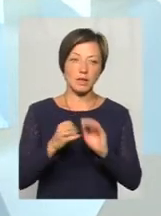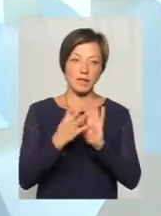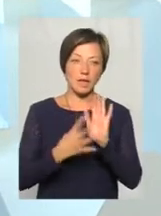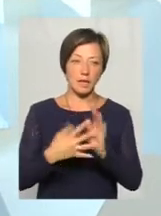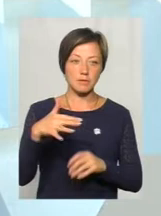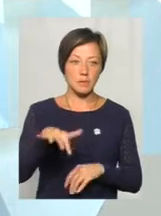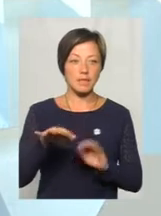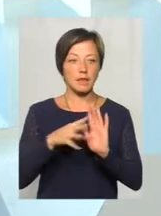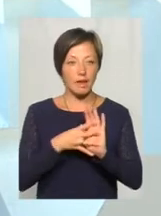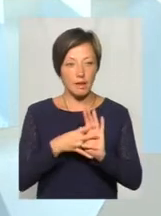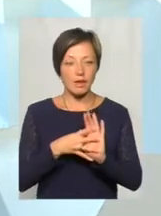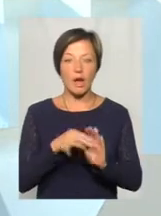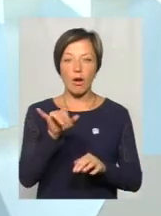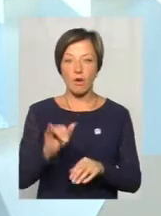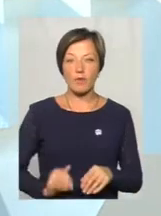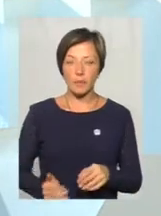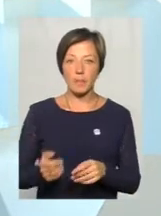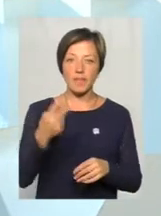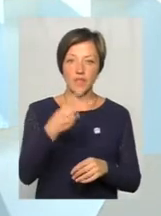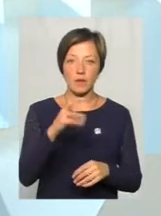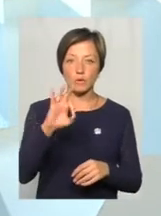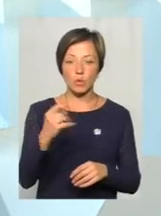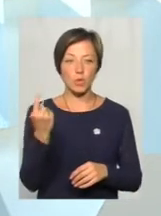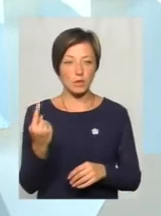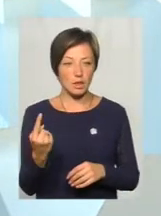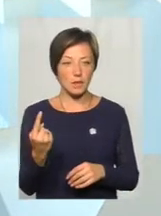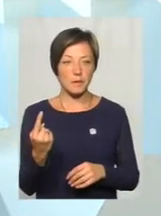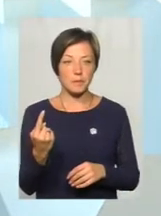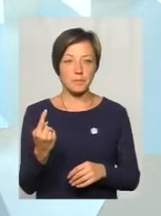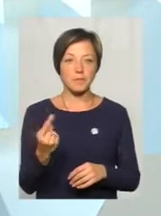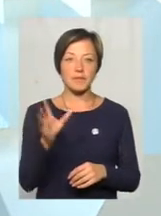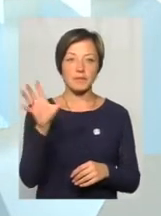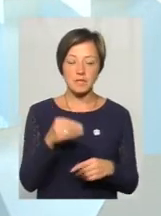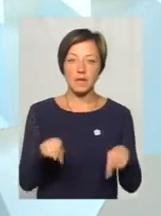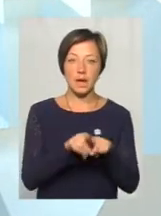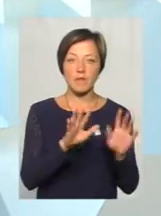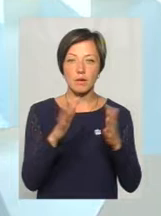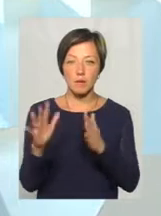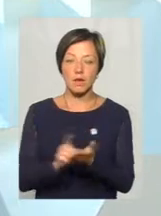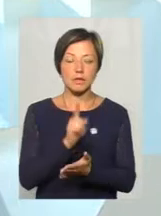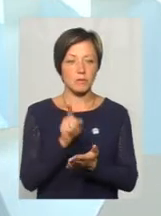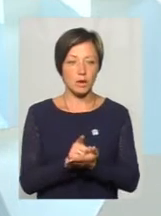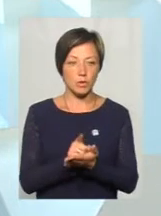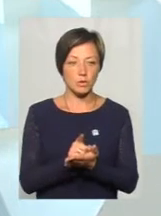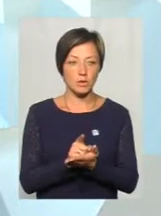.59, а у перевізника там 20.01. Всі такі випадки мають